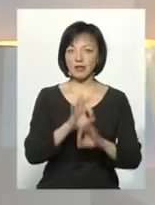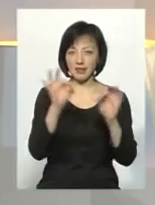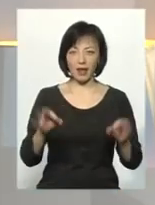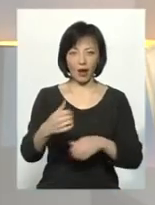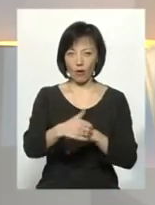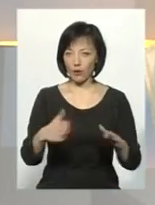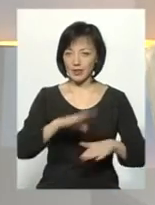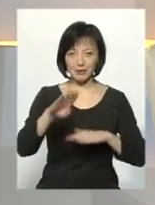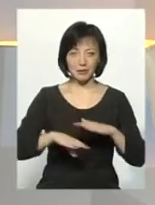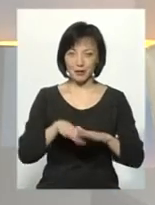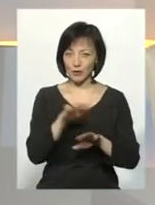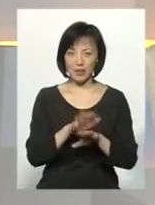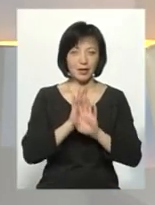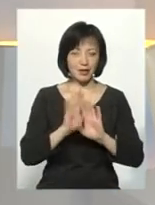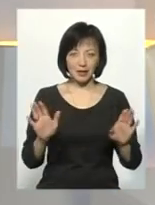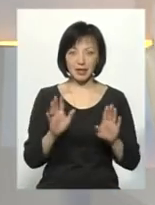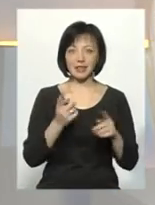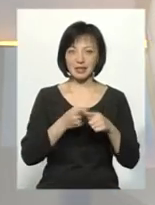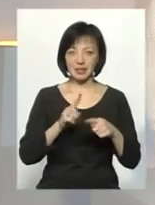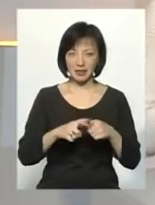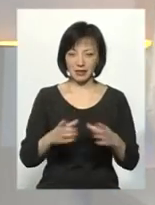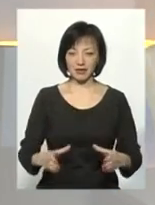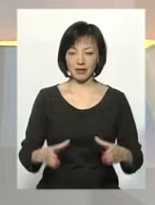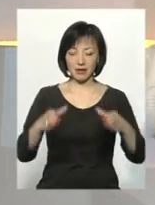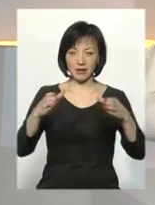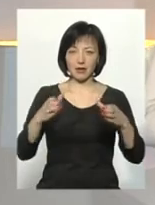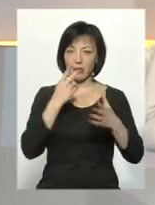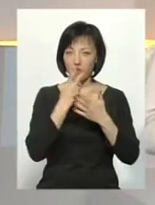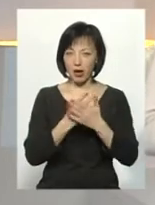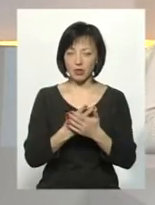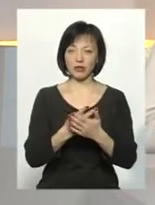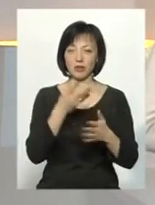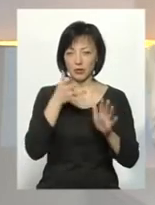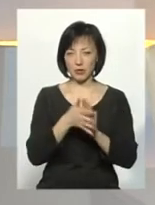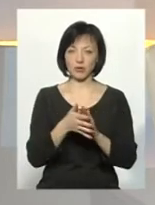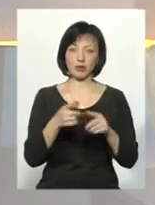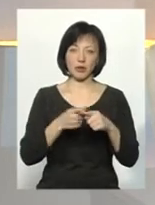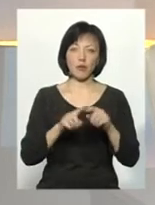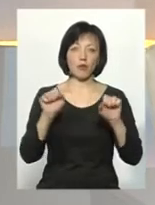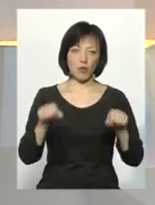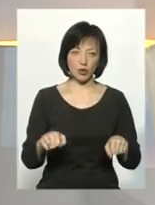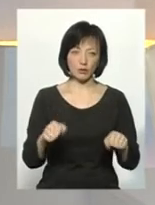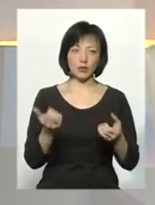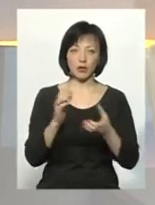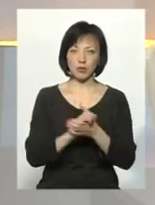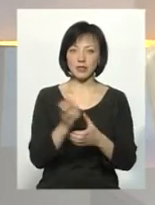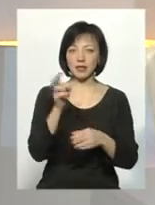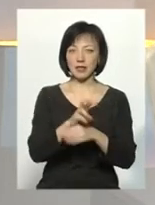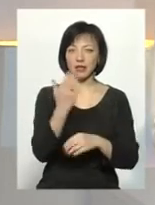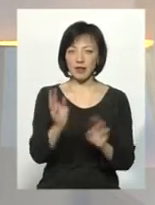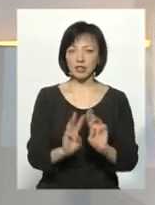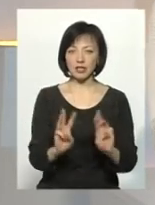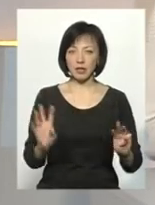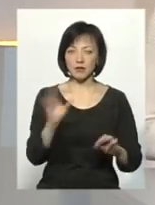з підвзуття, тільки оті циліндричної форми, те, які ми бачили на картинках. І можна так само познайомитися і зайти на ваш сайт